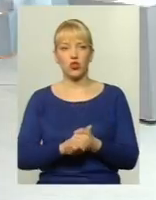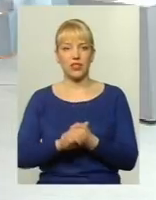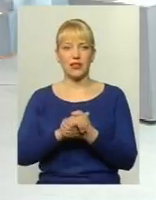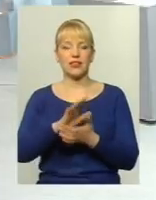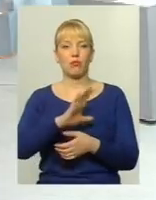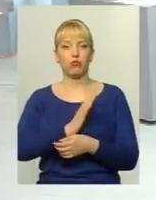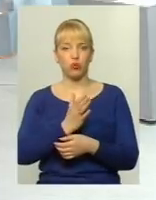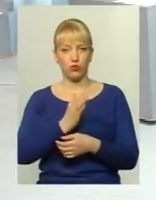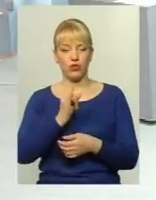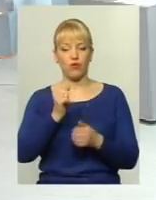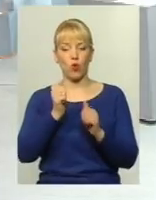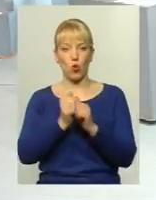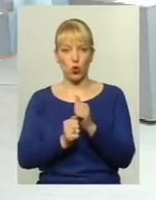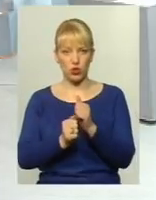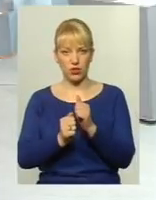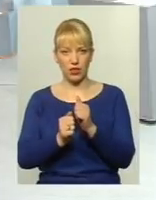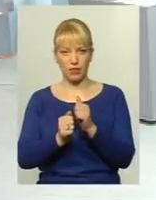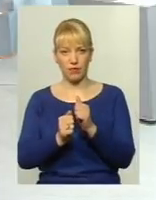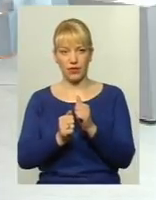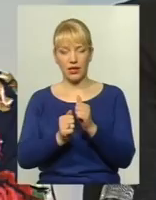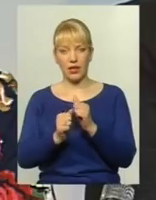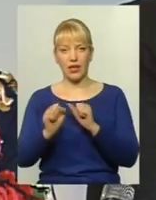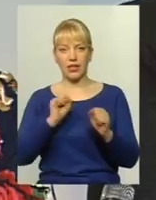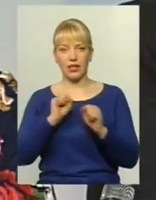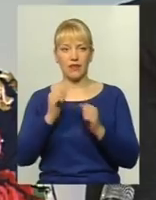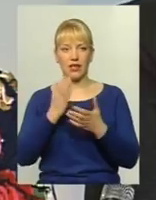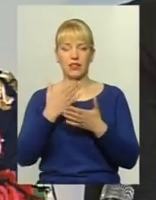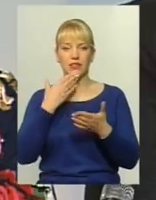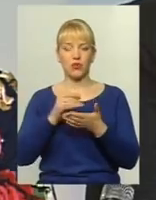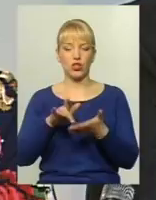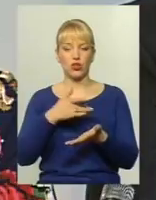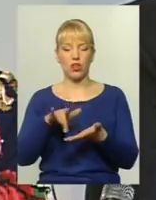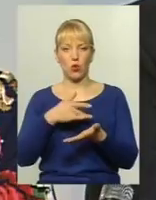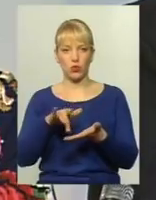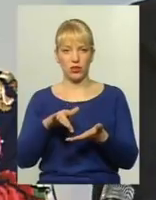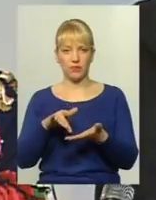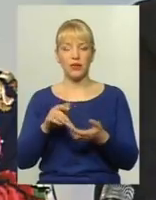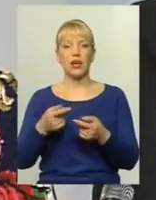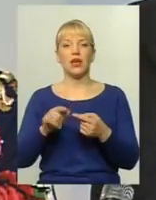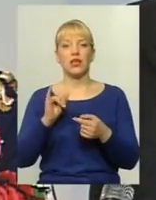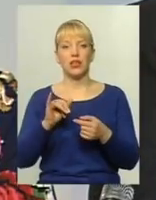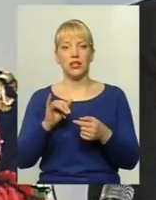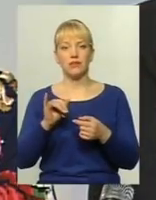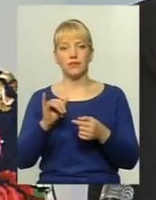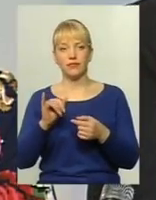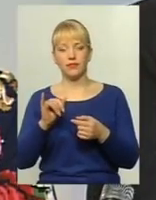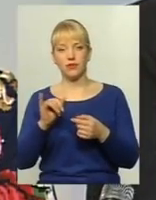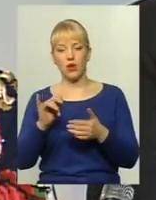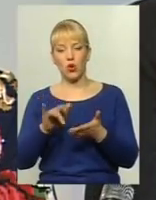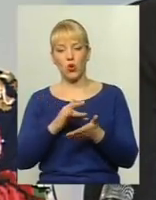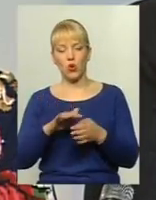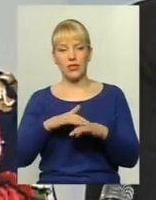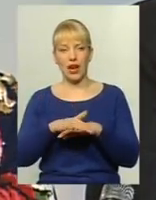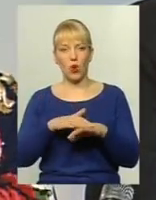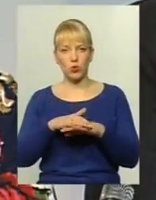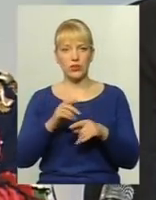І в кожного перевізника є відповідні розрахунки. Розрахунки від 4